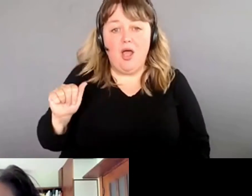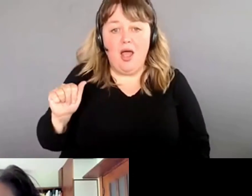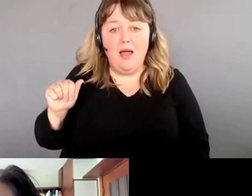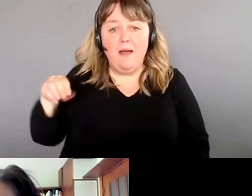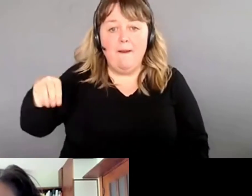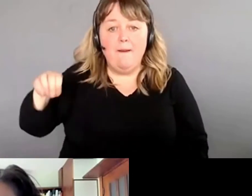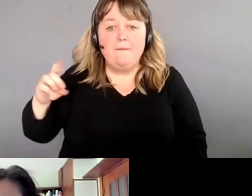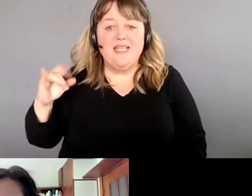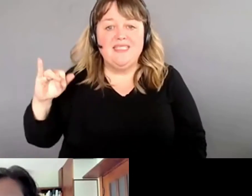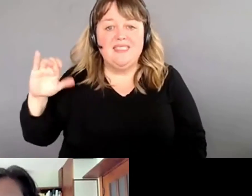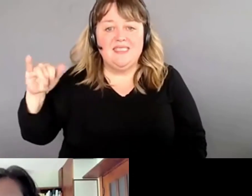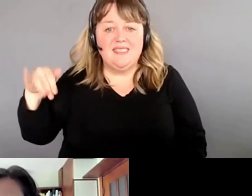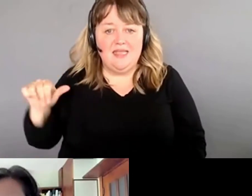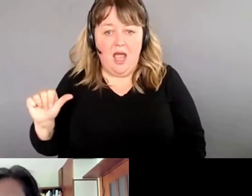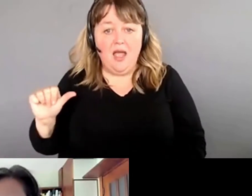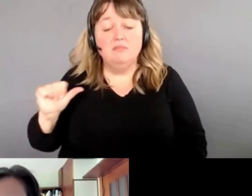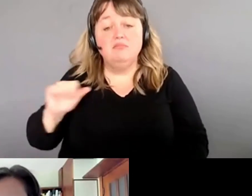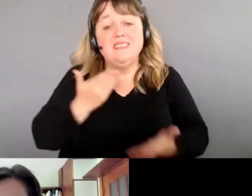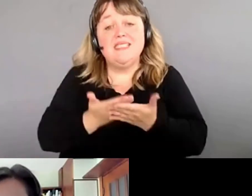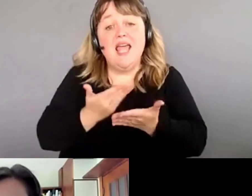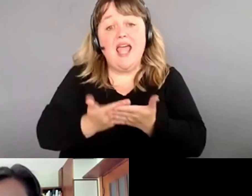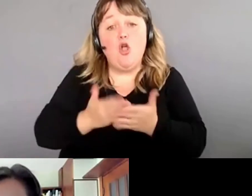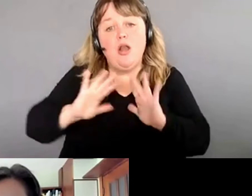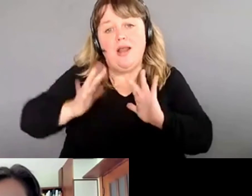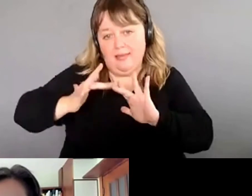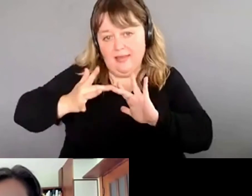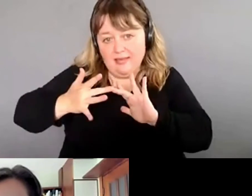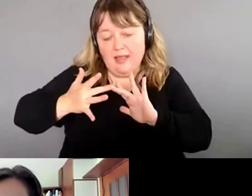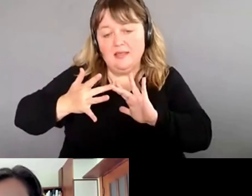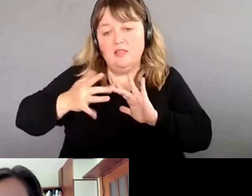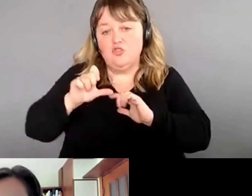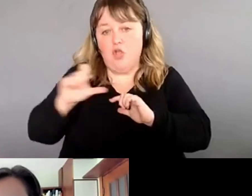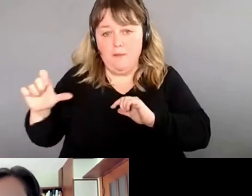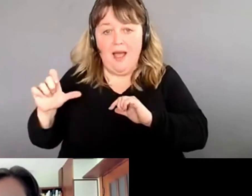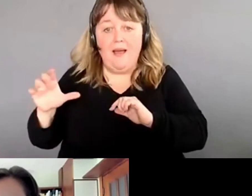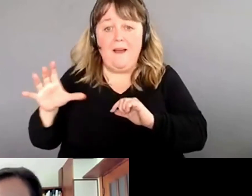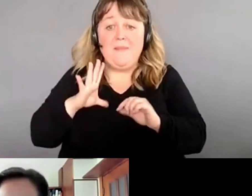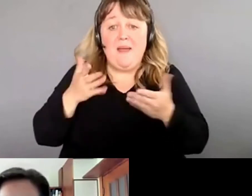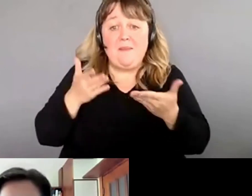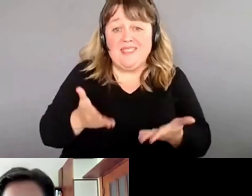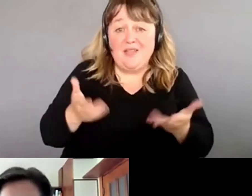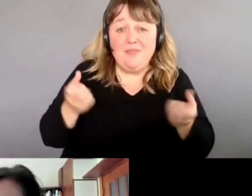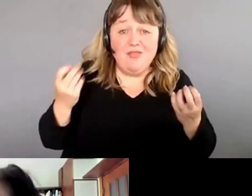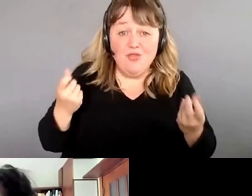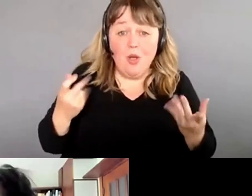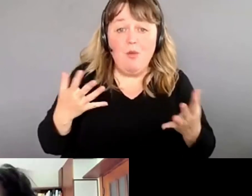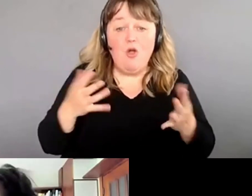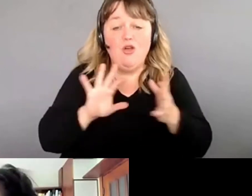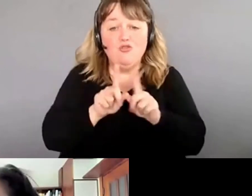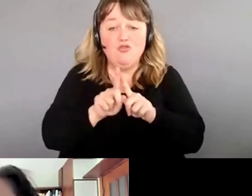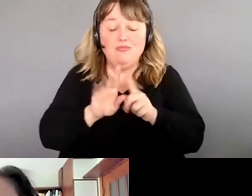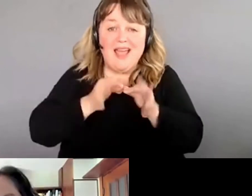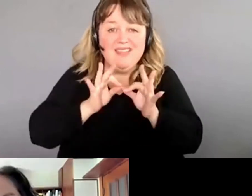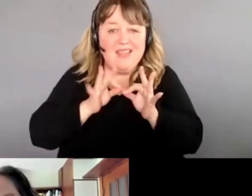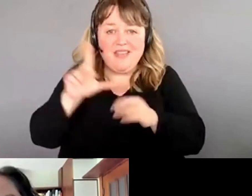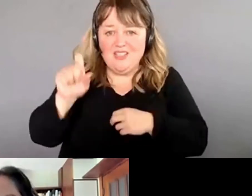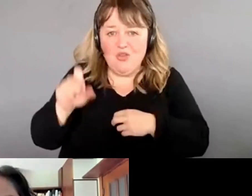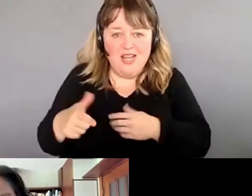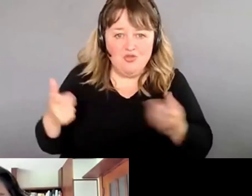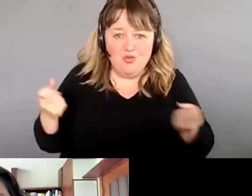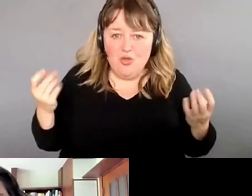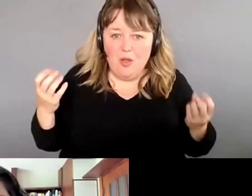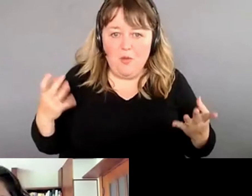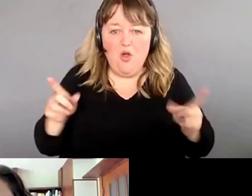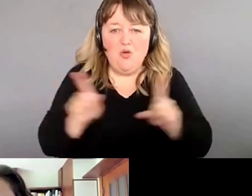Mais pour l'instant, il n a pas de traduction de cours en LSQ ou même